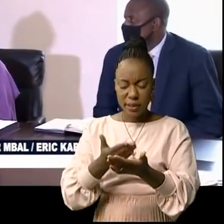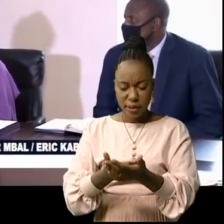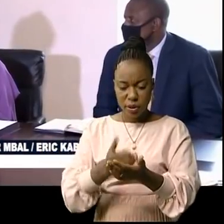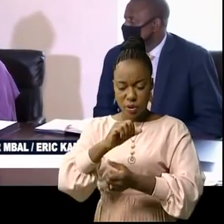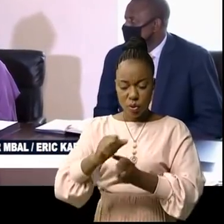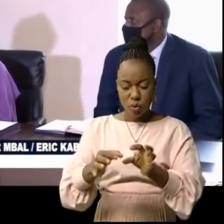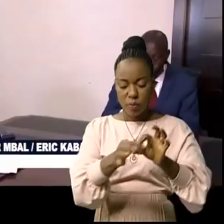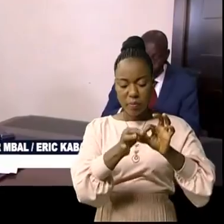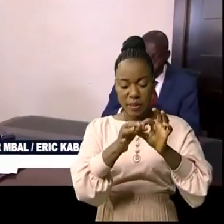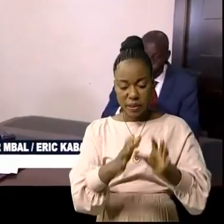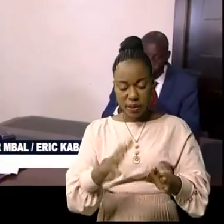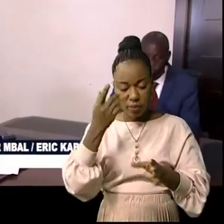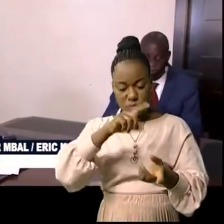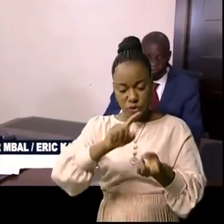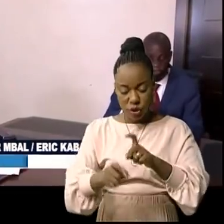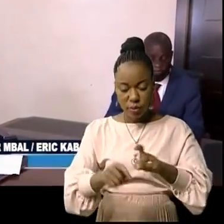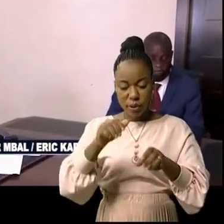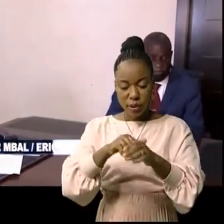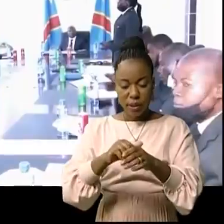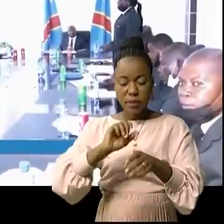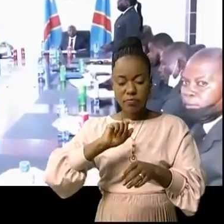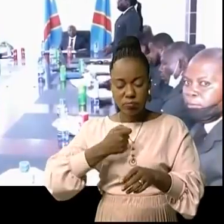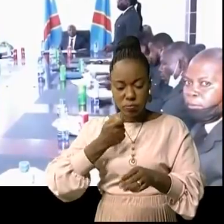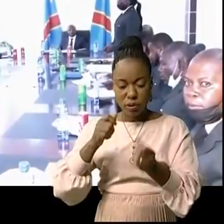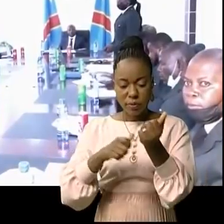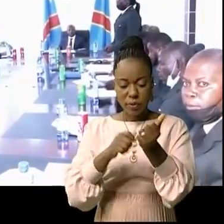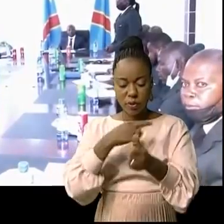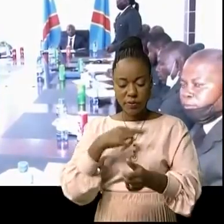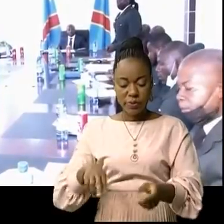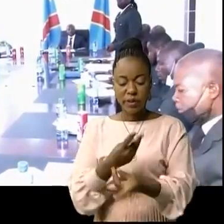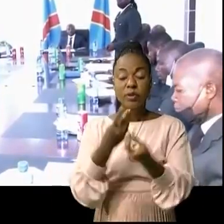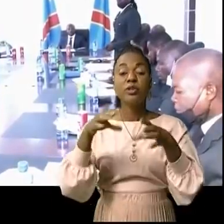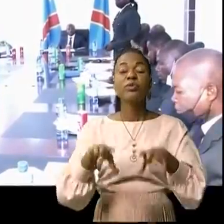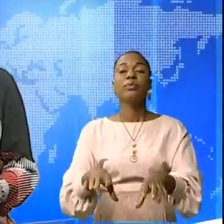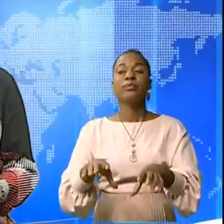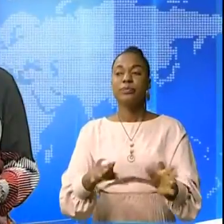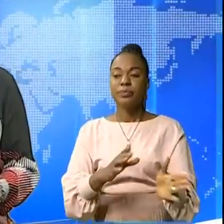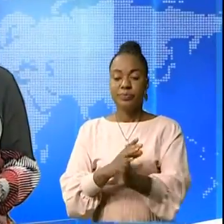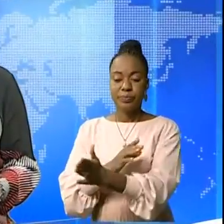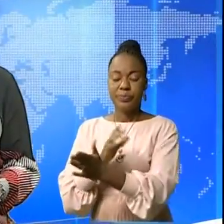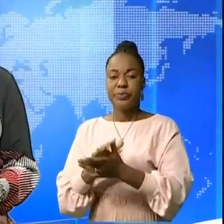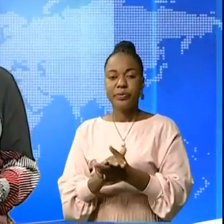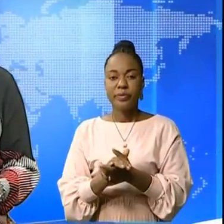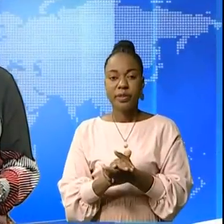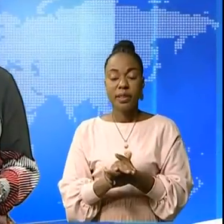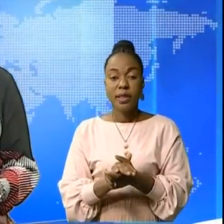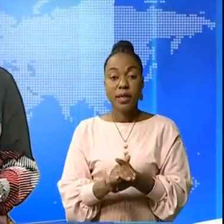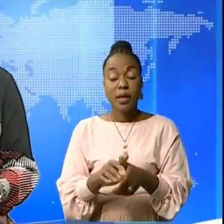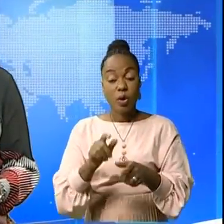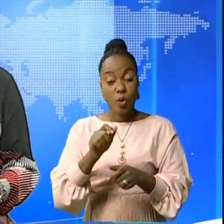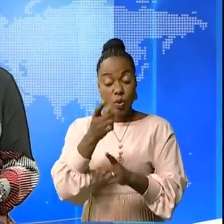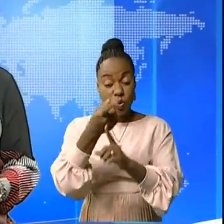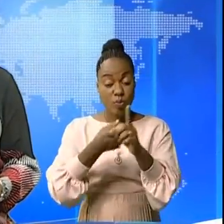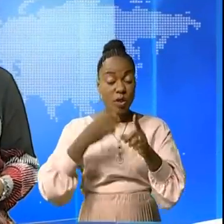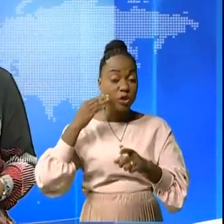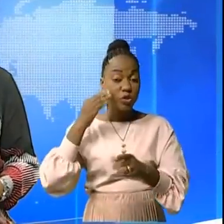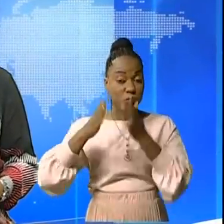dans l'amélioration de la situation carcérale en République démocratique du Congo. Il va se tenir au mois de juin